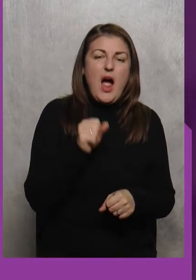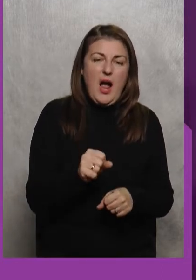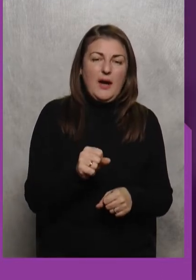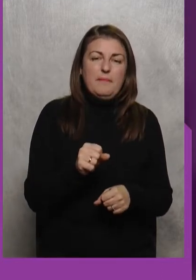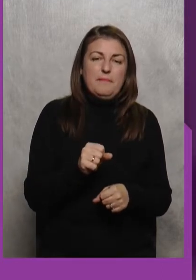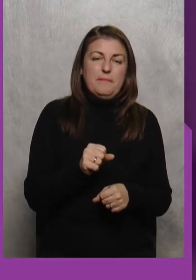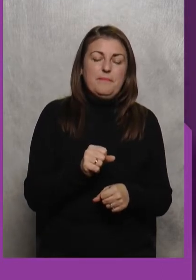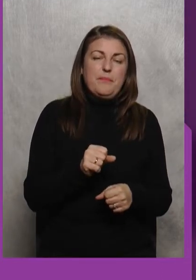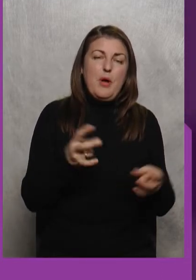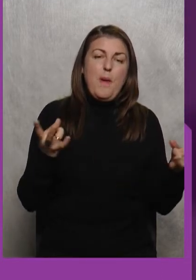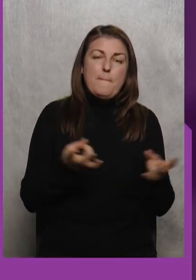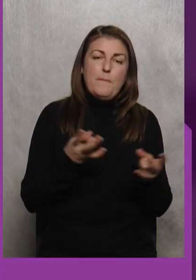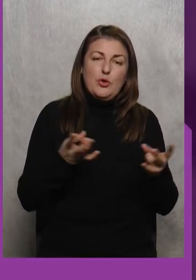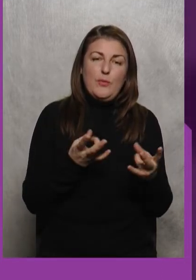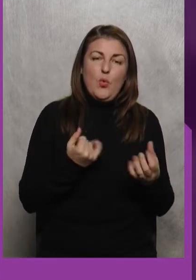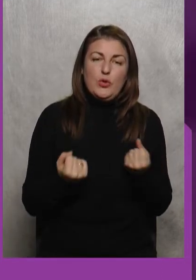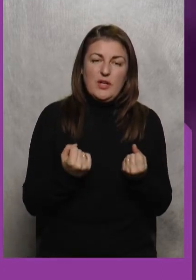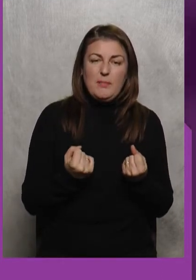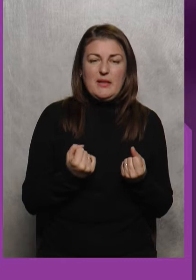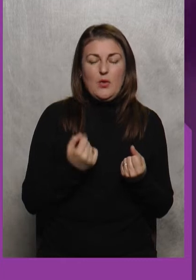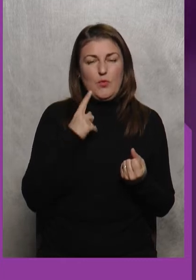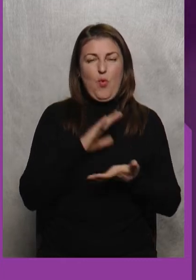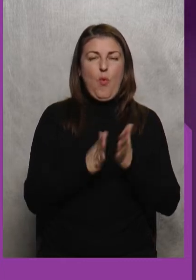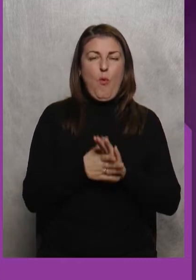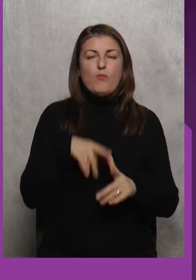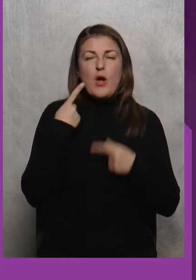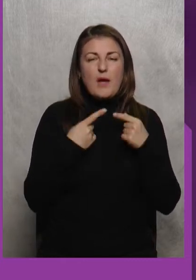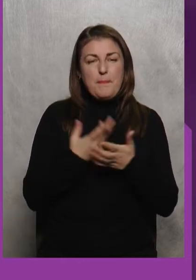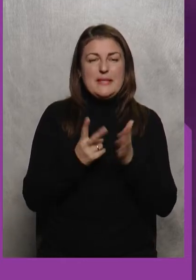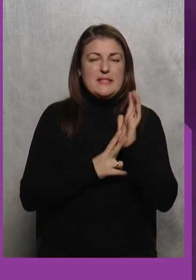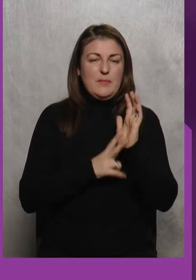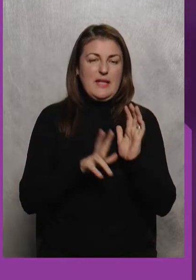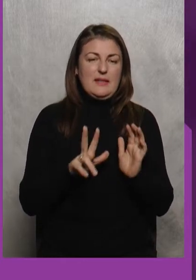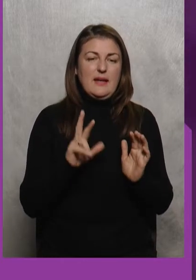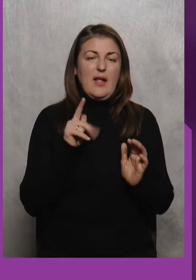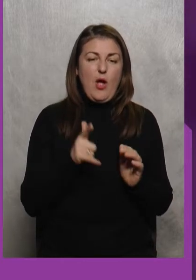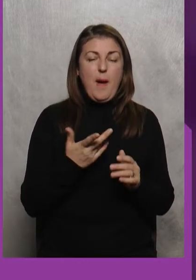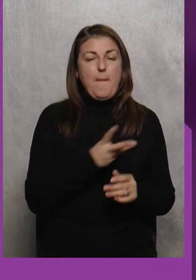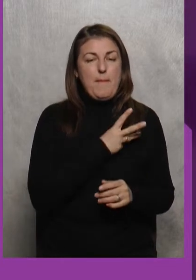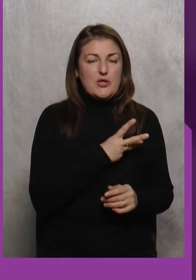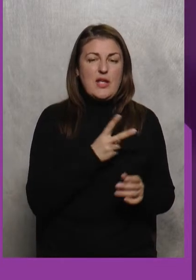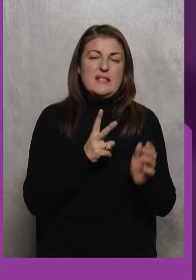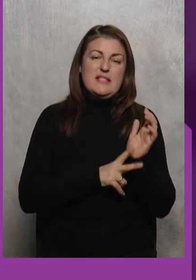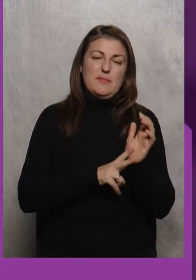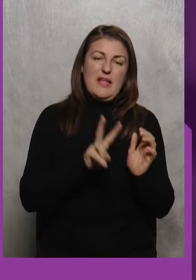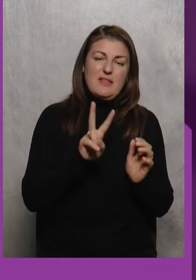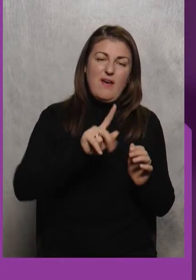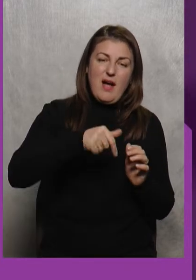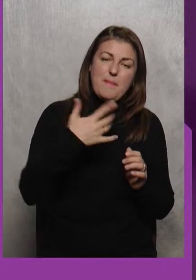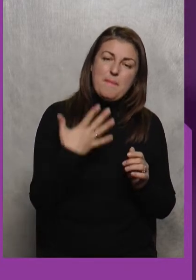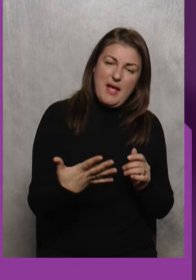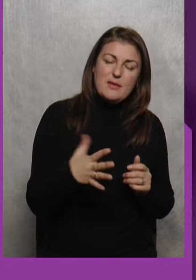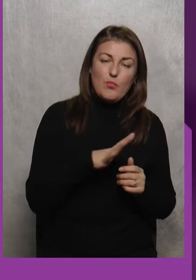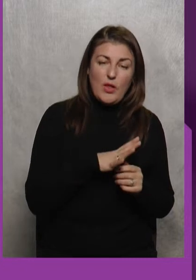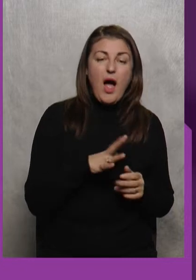Потрібно Тримати Умовно кажучи 73 кілограми Бажано 72 з половиною